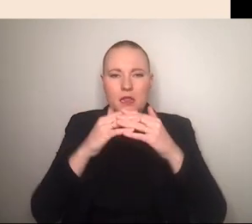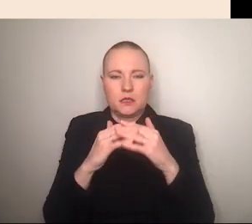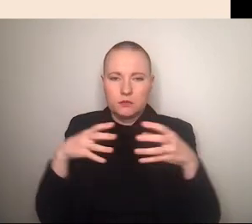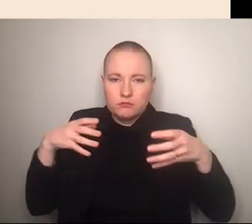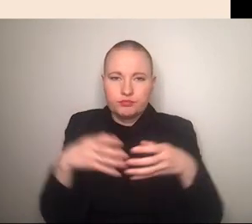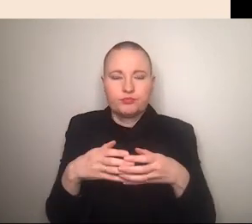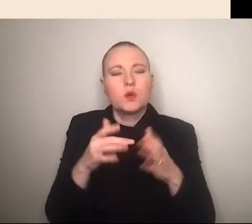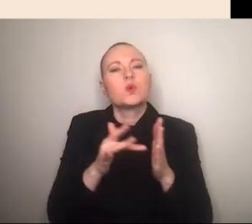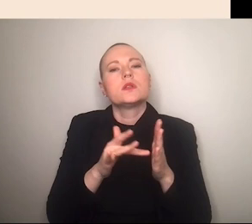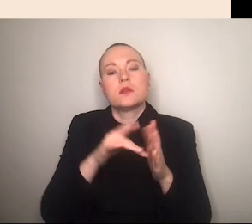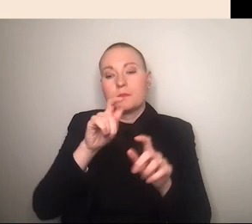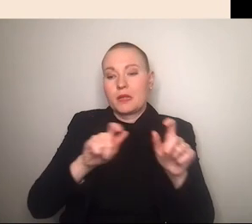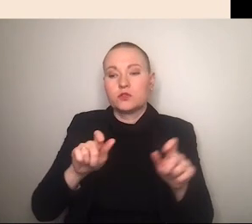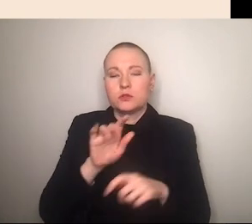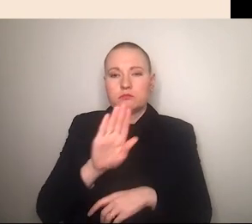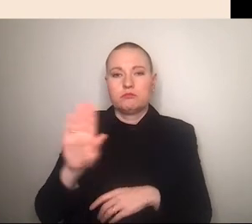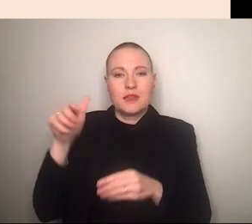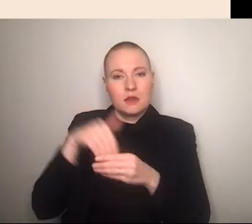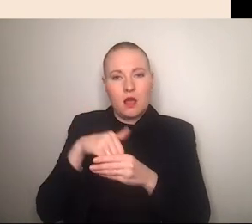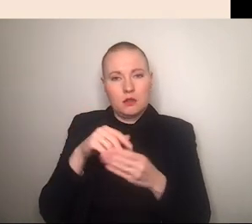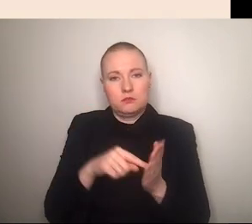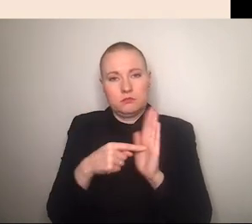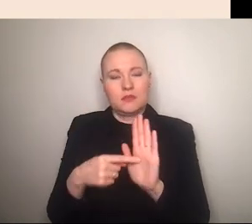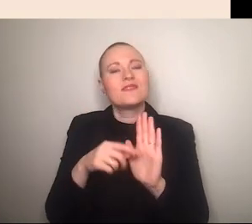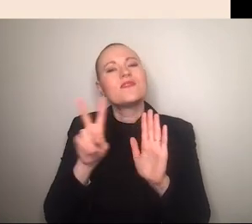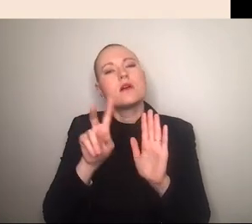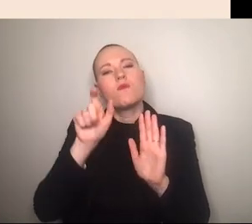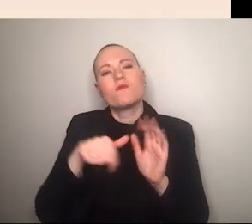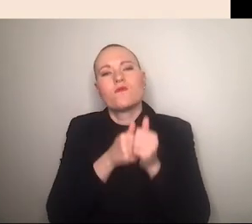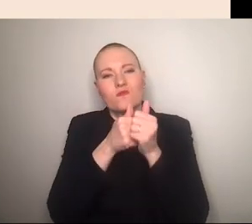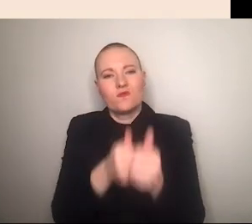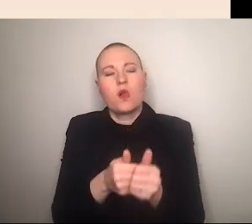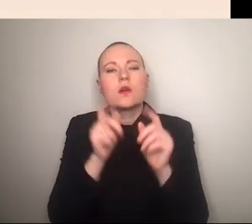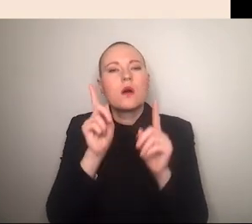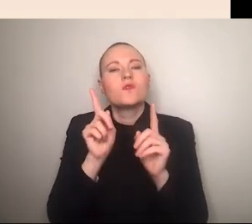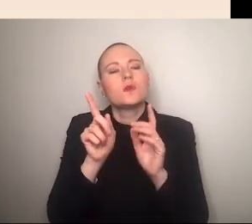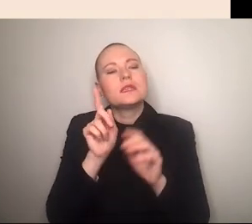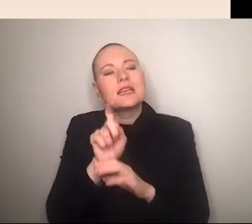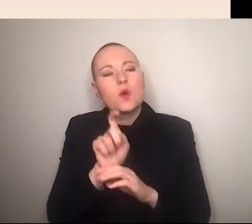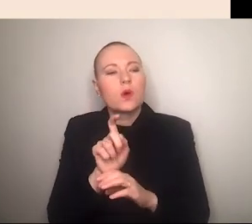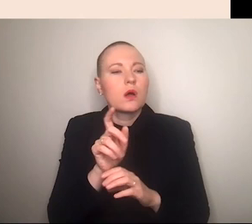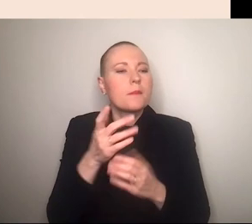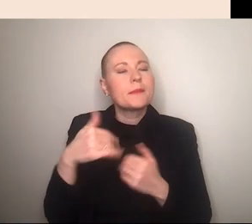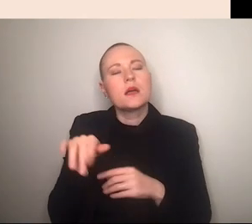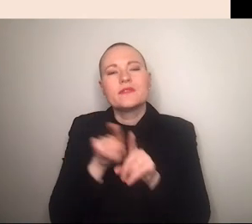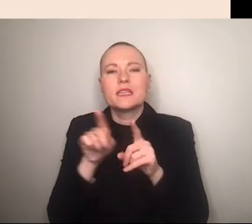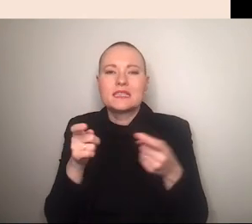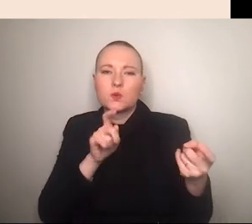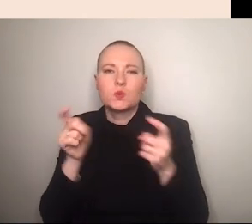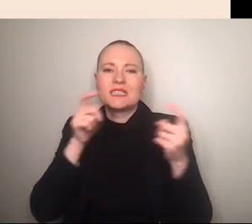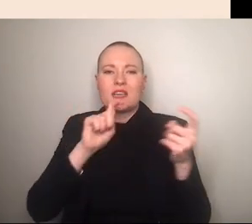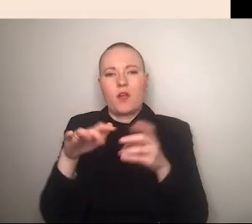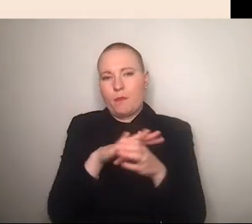inhalte von menschen angezeigt werden denen man folgt während auch tik tok wie gesagt dass eben er eine diskursive plattform ist das heißt es oft unklar ist